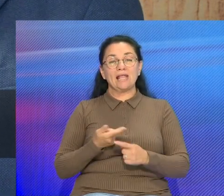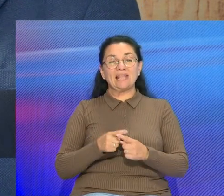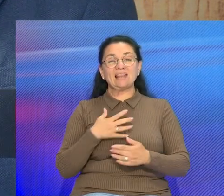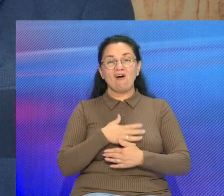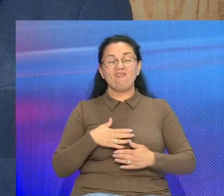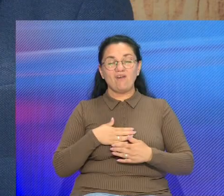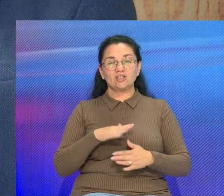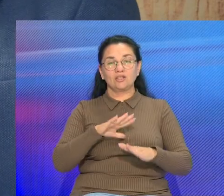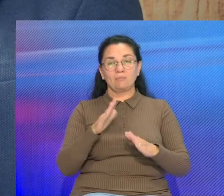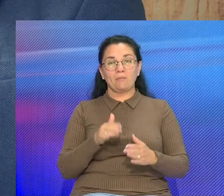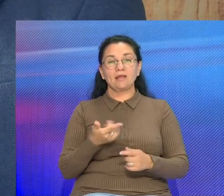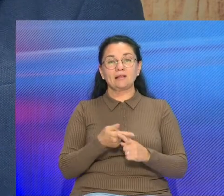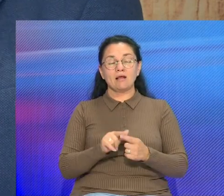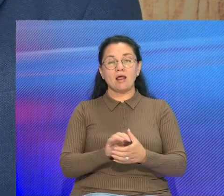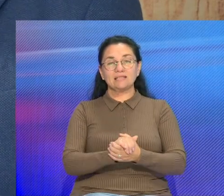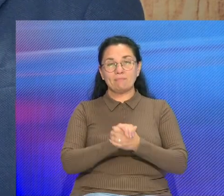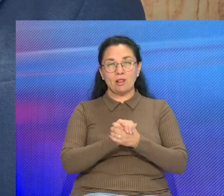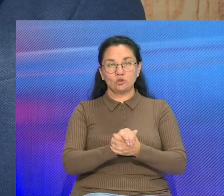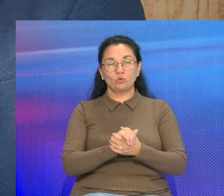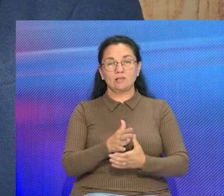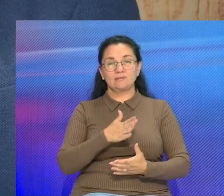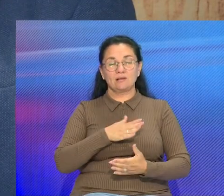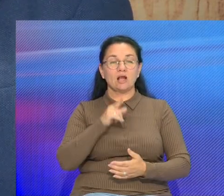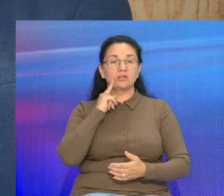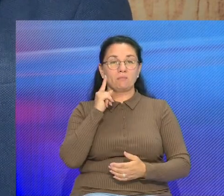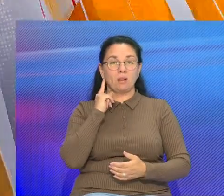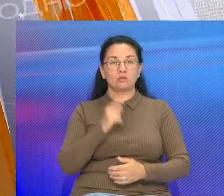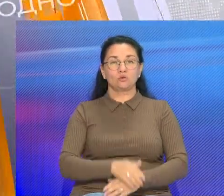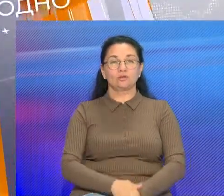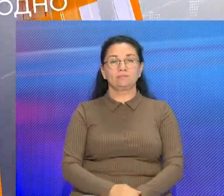момент для сплоченности нашей молодежи в Республике Беларусь